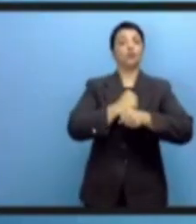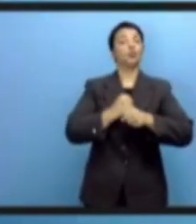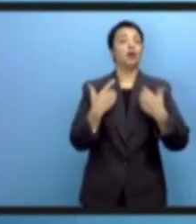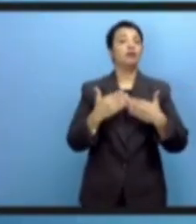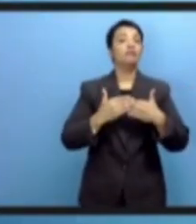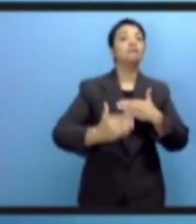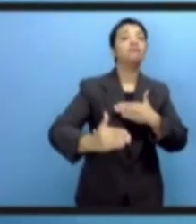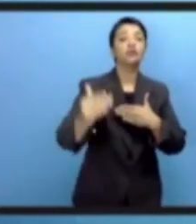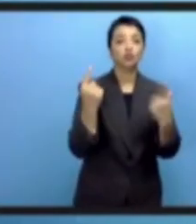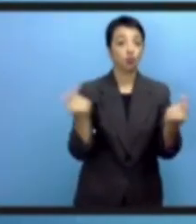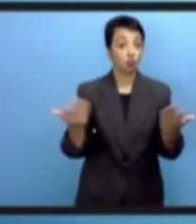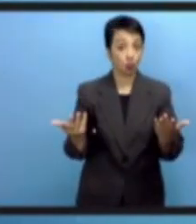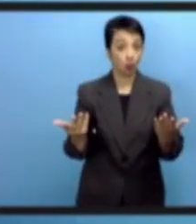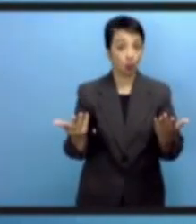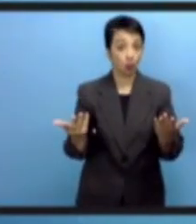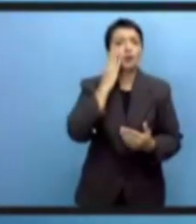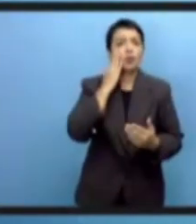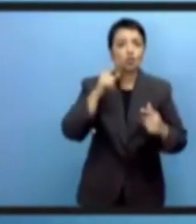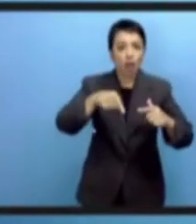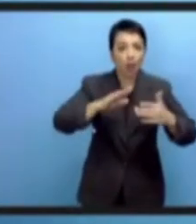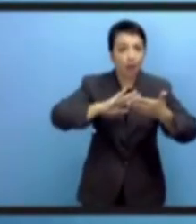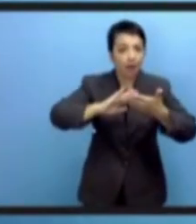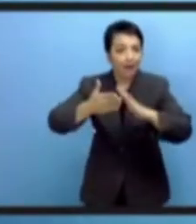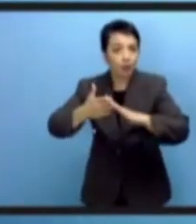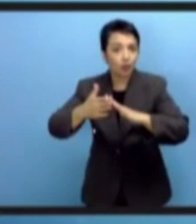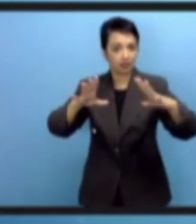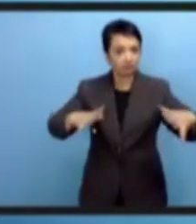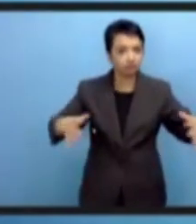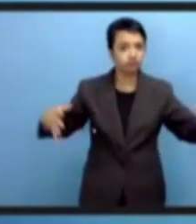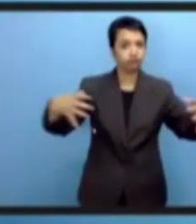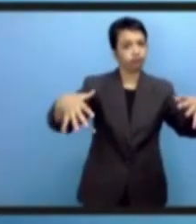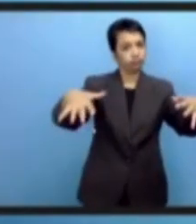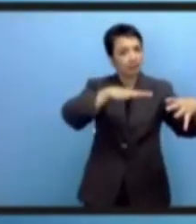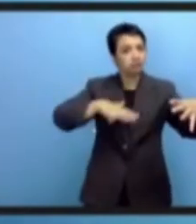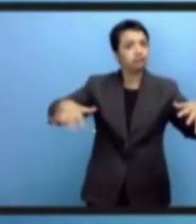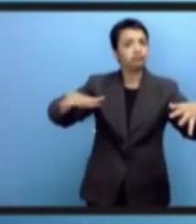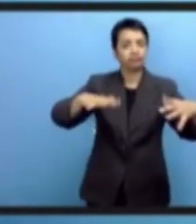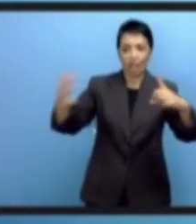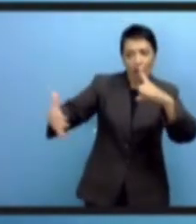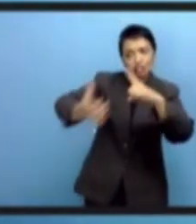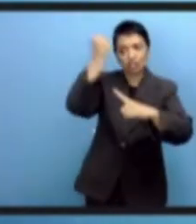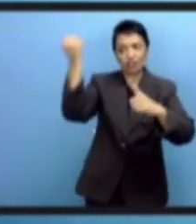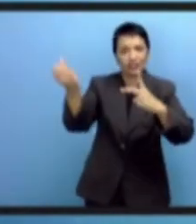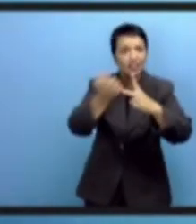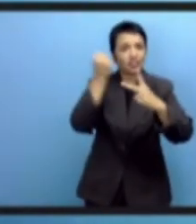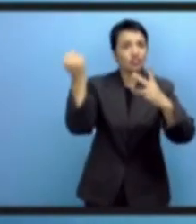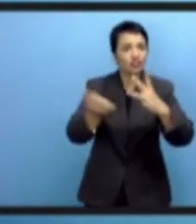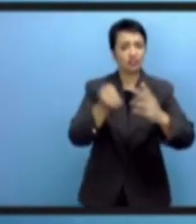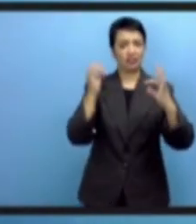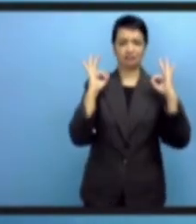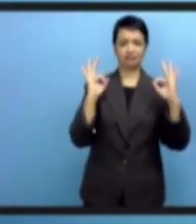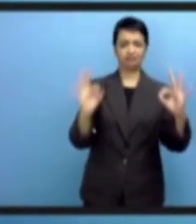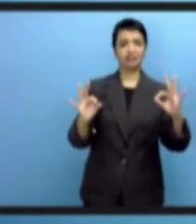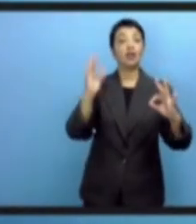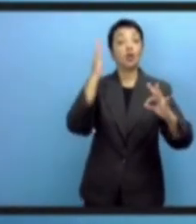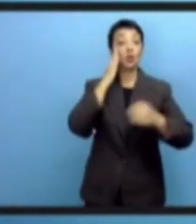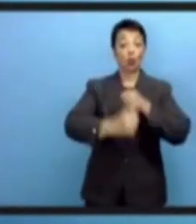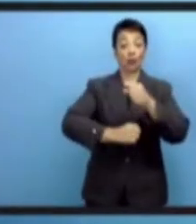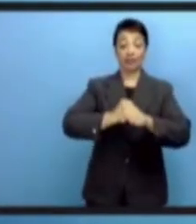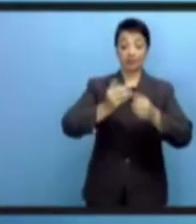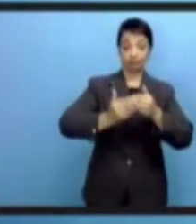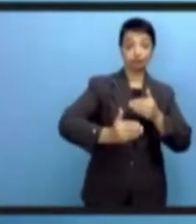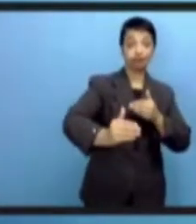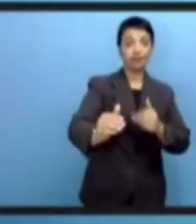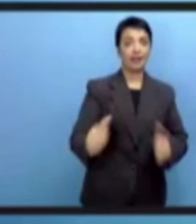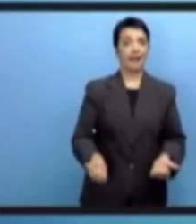управление. И эта группа провела первое заседание,